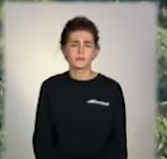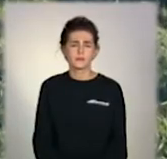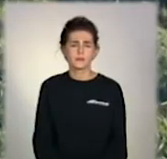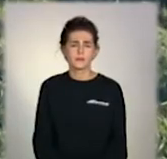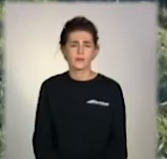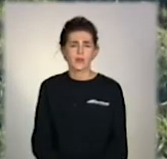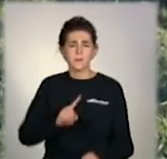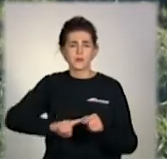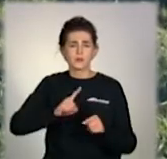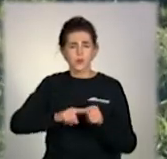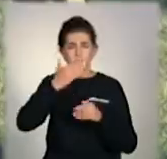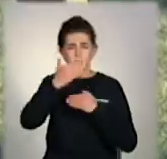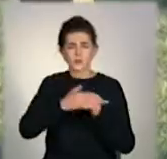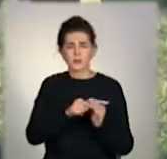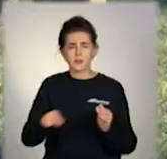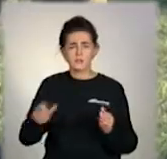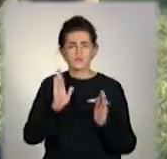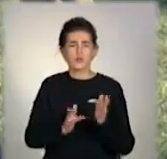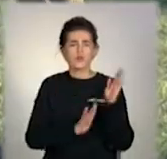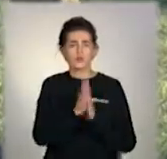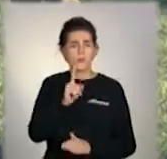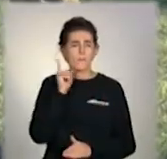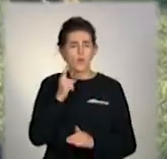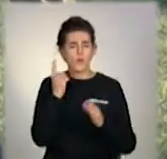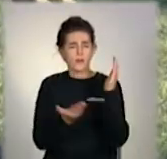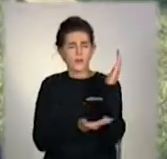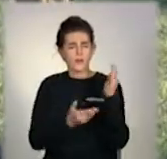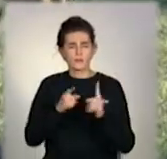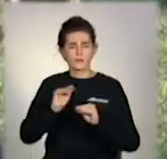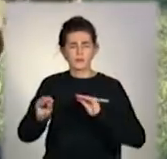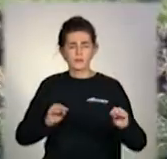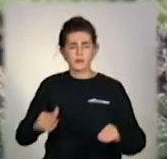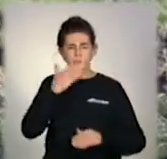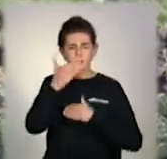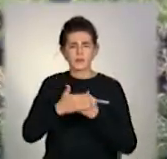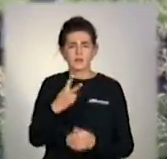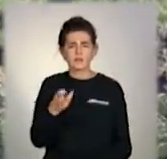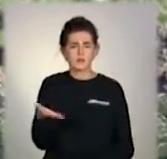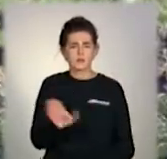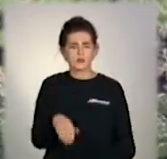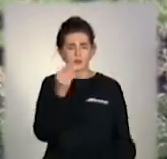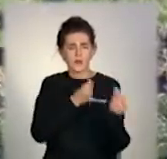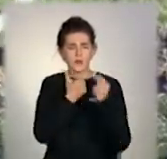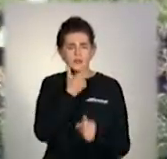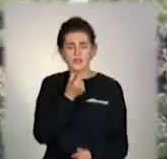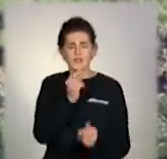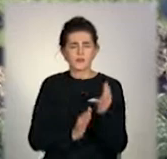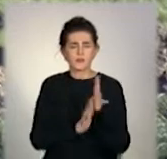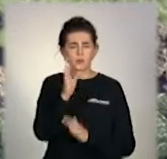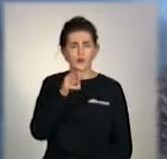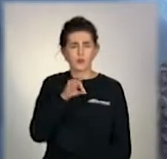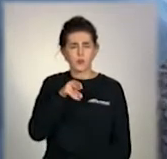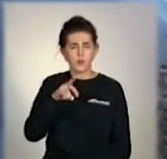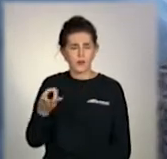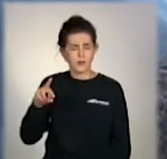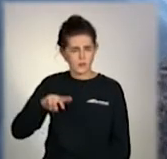Вже незабаром на цій території будуть рости молоді дерева. Тут висадять понад 200 декоративних тополь. Пан Віталій розповідає,